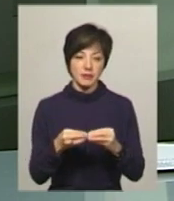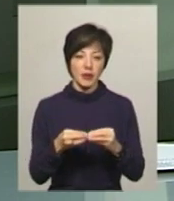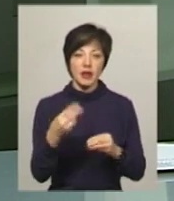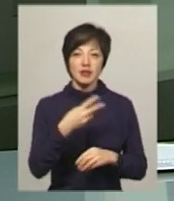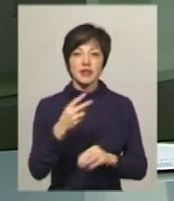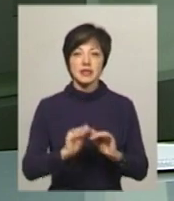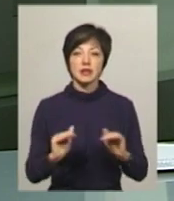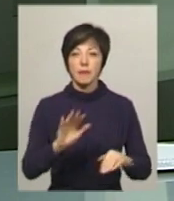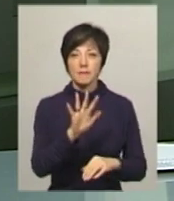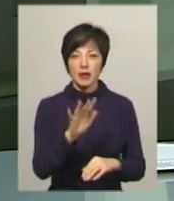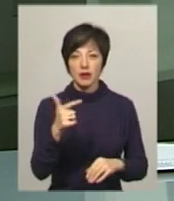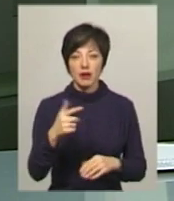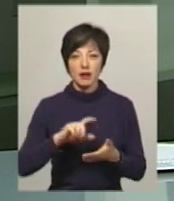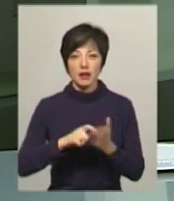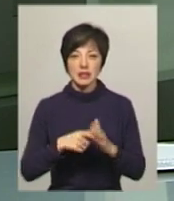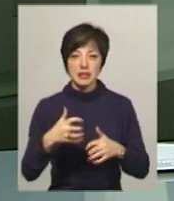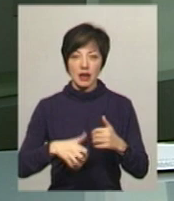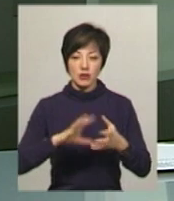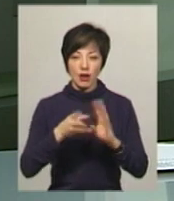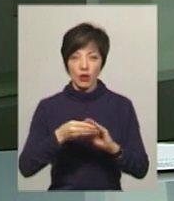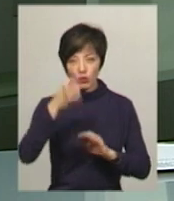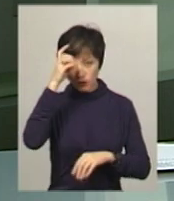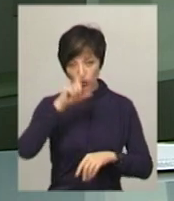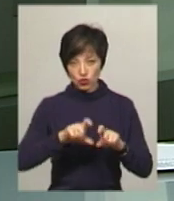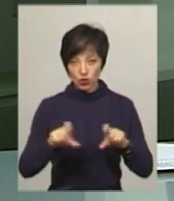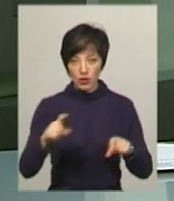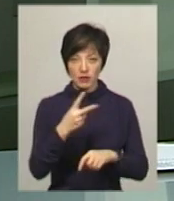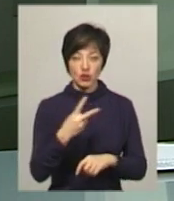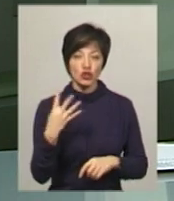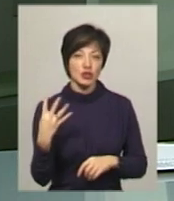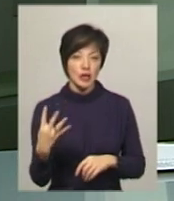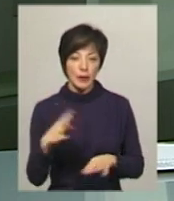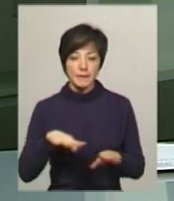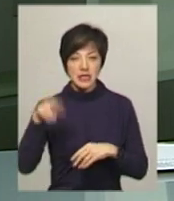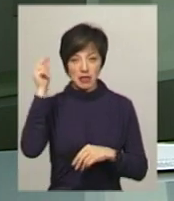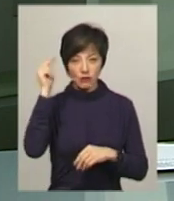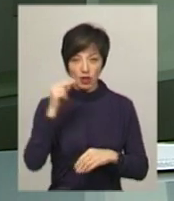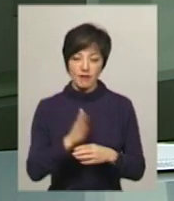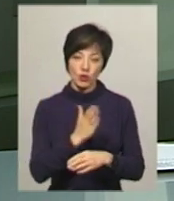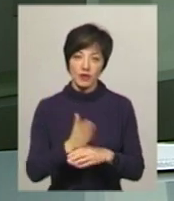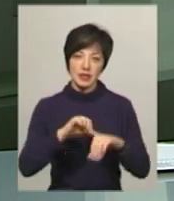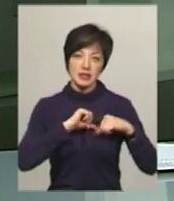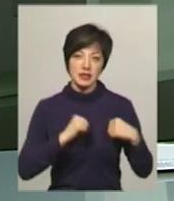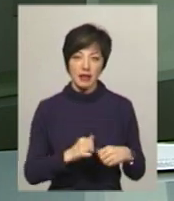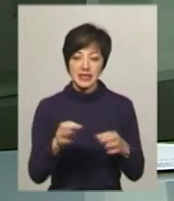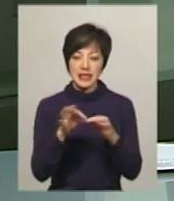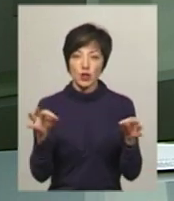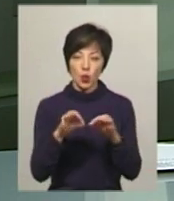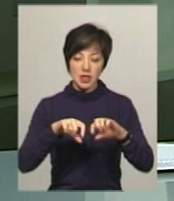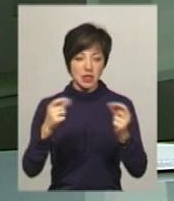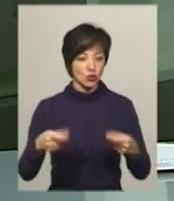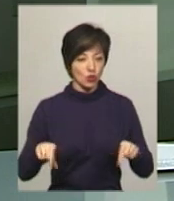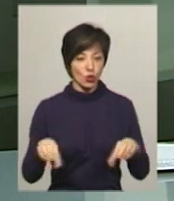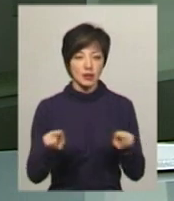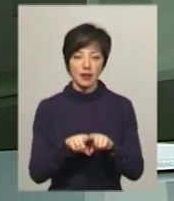20 учнів 5-го Г-класу середньої загальноосвітньої школи номер 24 після навчання виготовляли серця з ниток та стрічок.